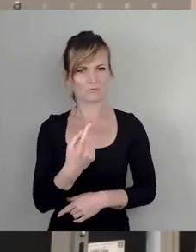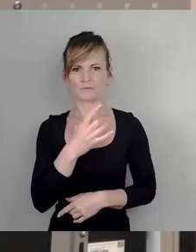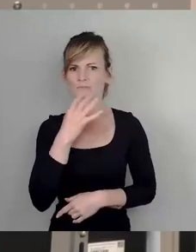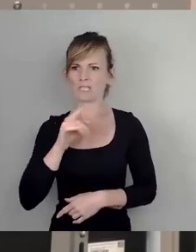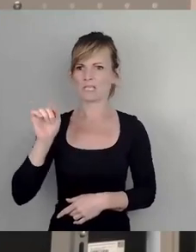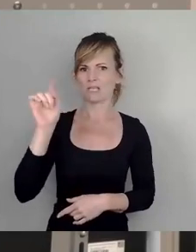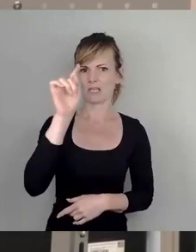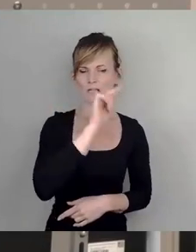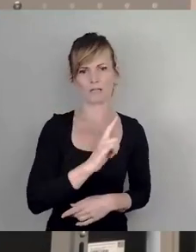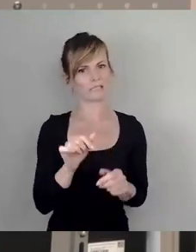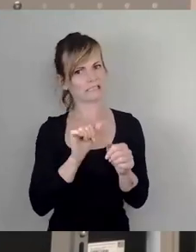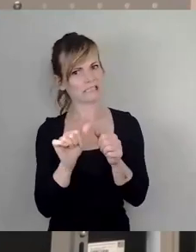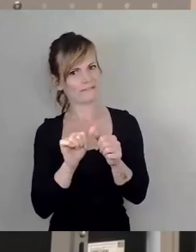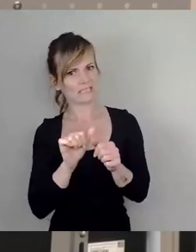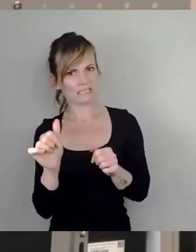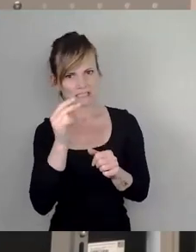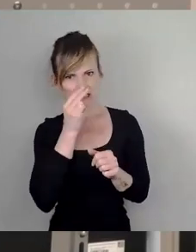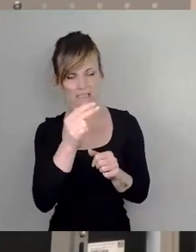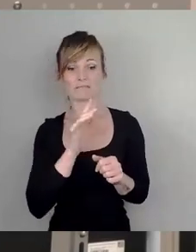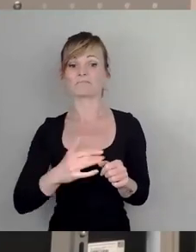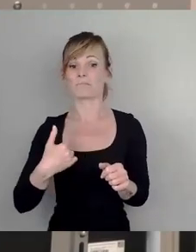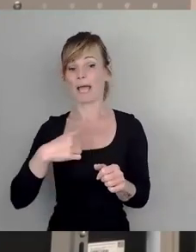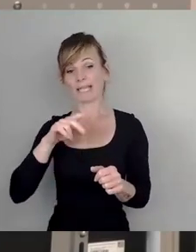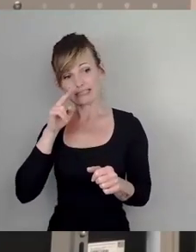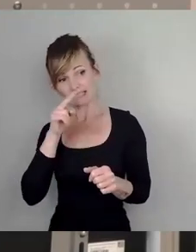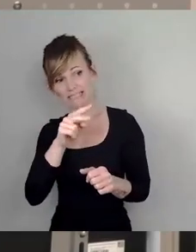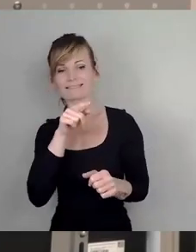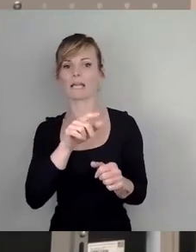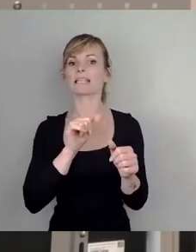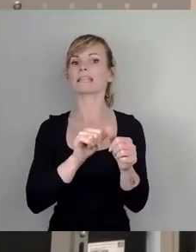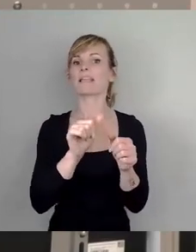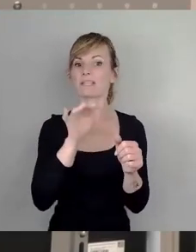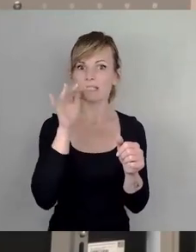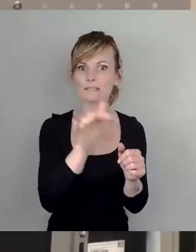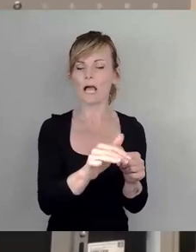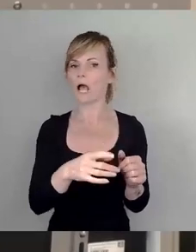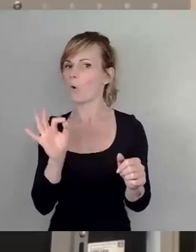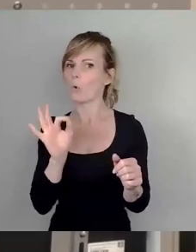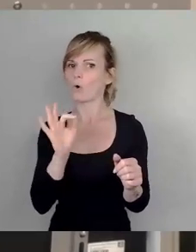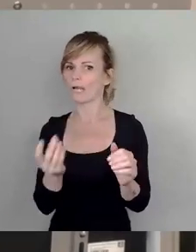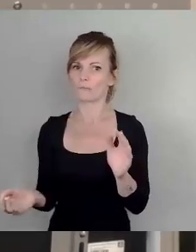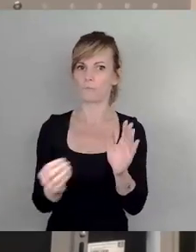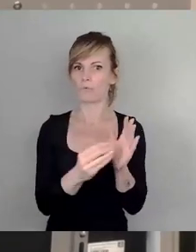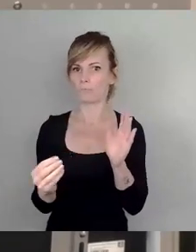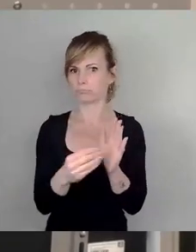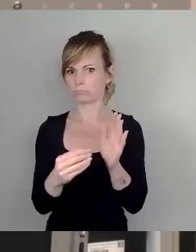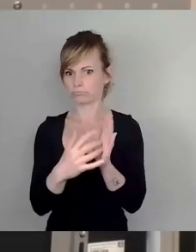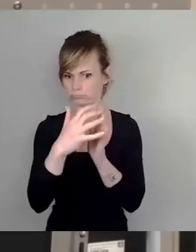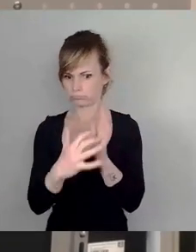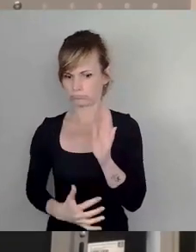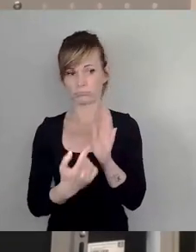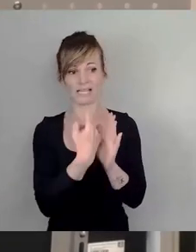Defizite. Und dann sollte man aus meiner Sicht die Defizite auch sehr konkret benennen und tatsächlich eben die Vorschläge der Betroffenen, nämlich die